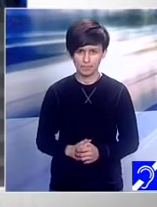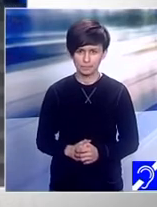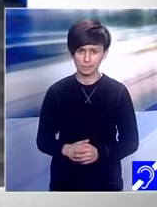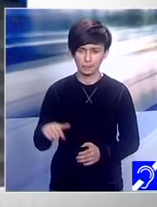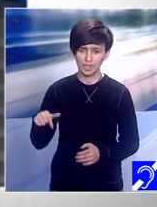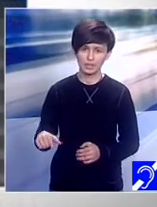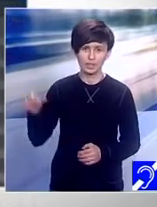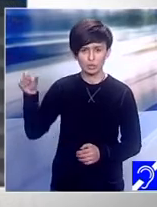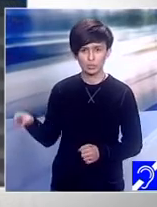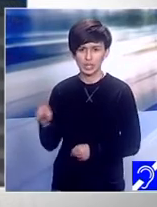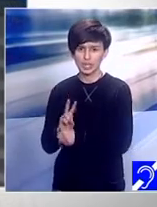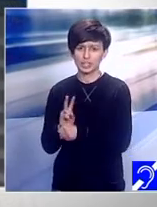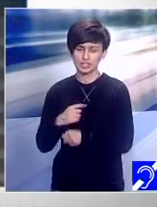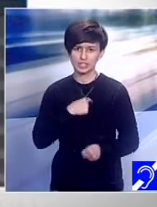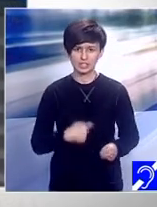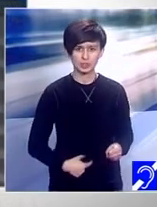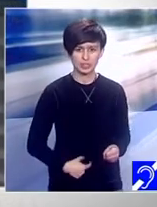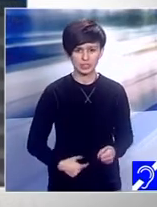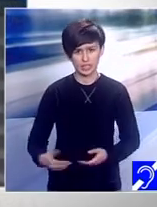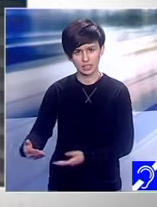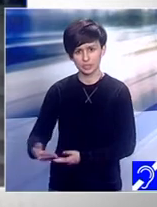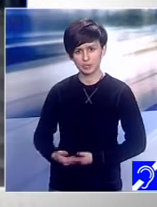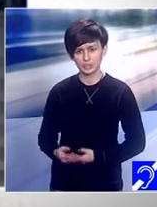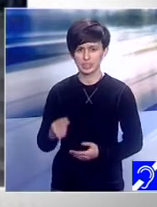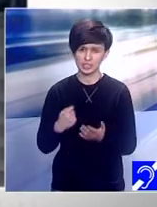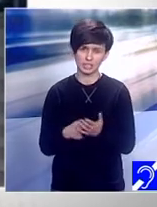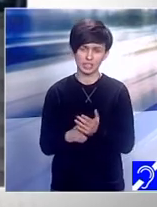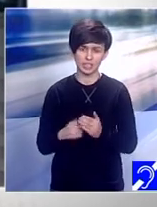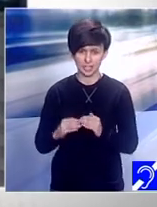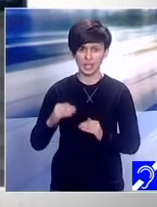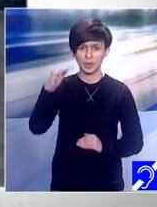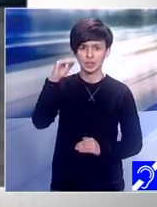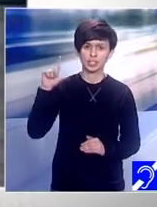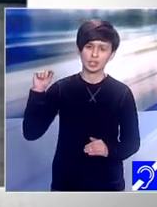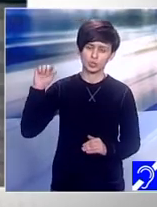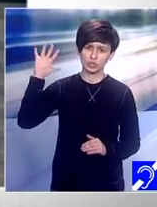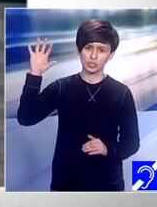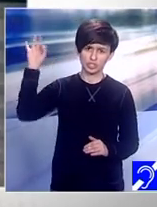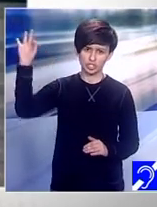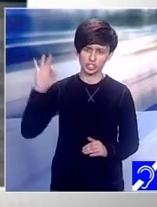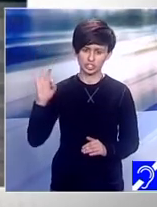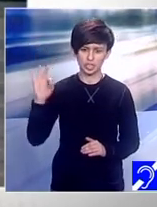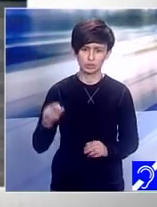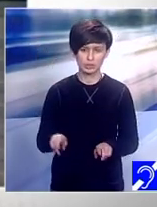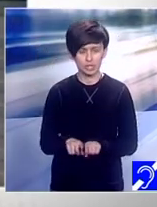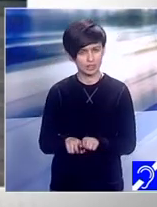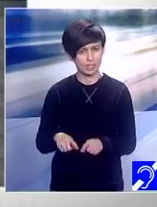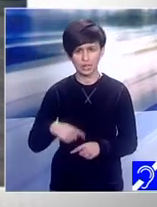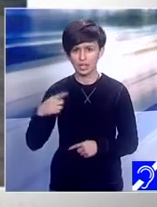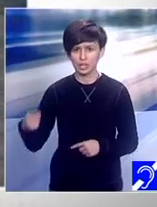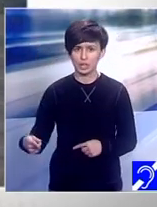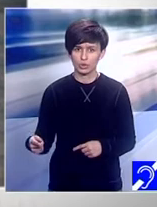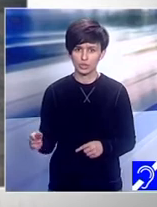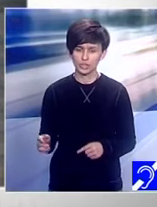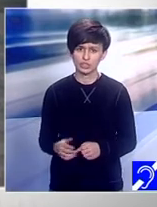Asistenții personali din Huedin își primesc salariile mărite cu 25%, la fel ca orice alt asistent pentru că legea se aplică. Mă